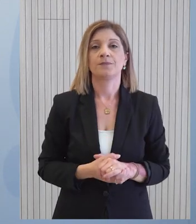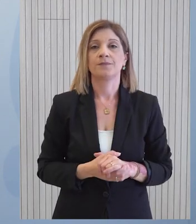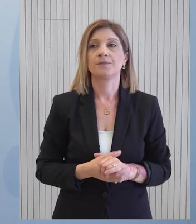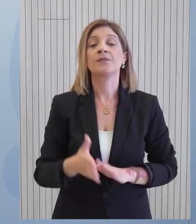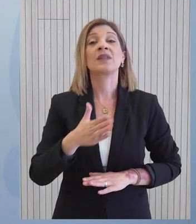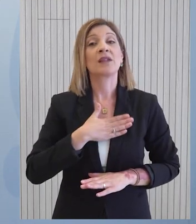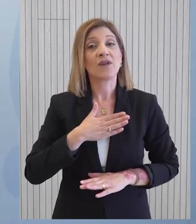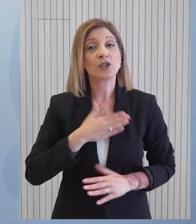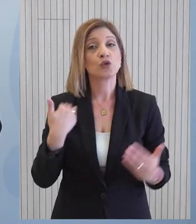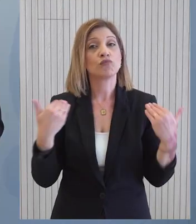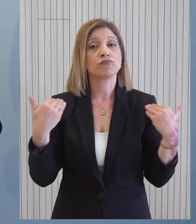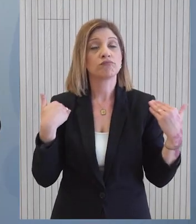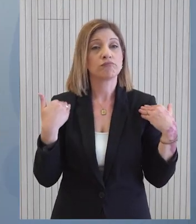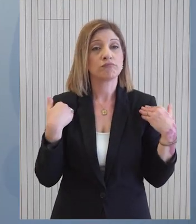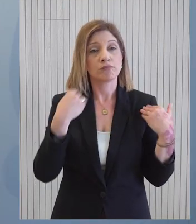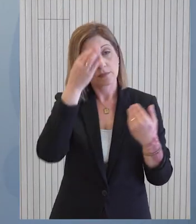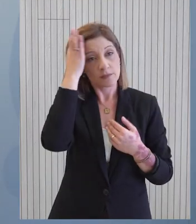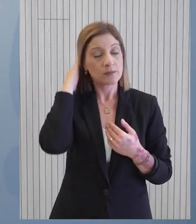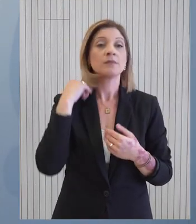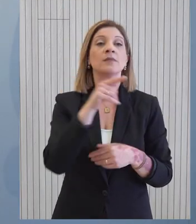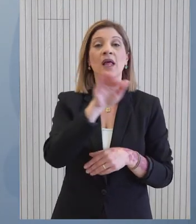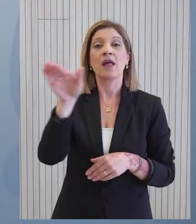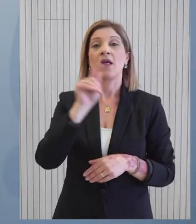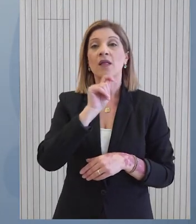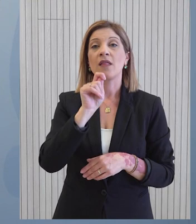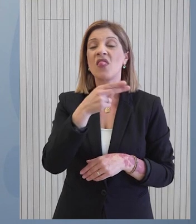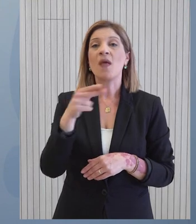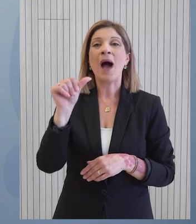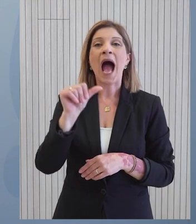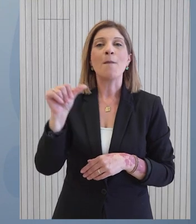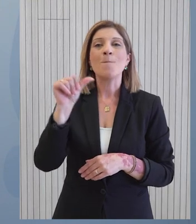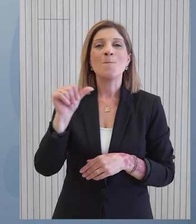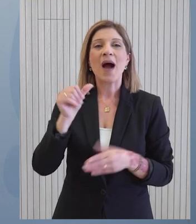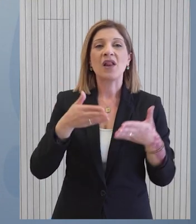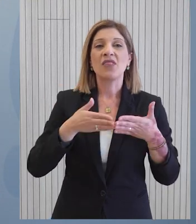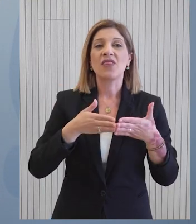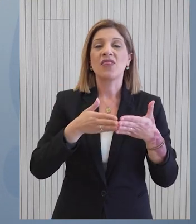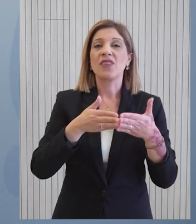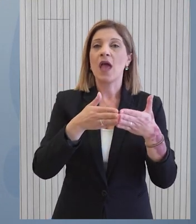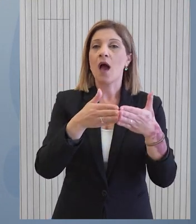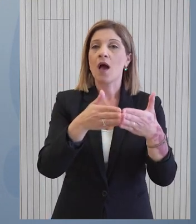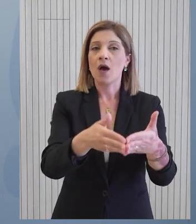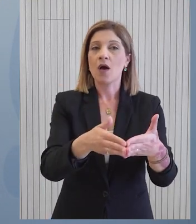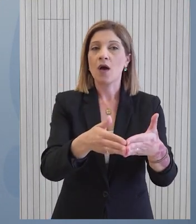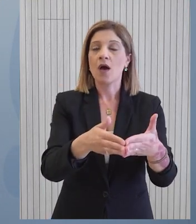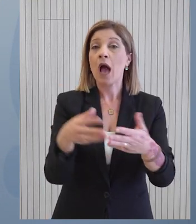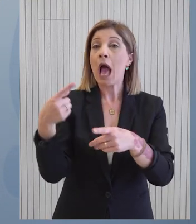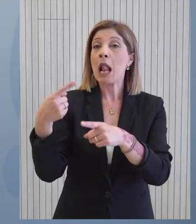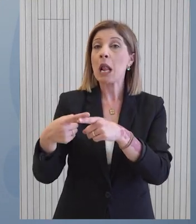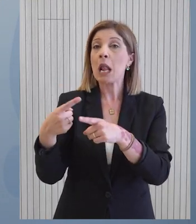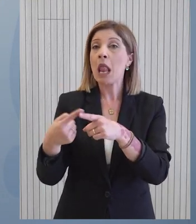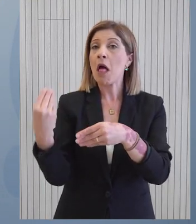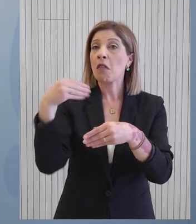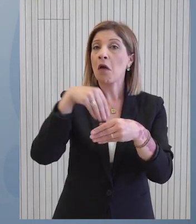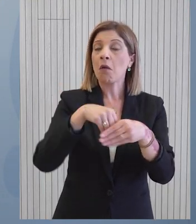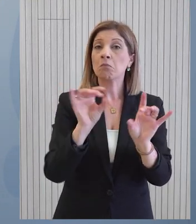Ευχαριστώ αν υπάρχουν ερωτήσεις. Κύριε Κόσμος, σε σχέση με την Μάρτια, θέλατε το πρώτο της πιέραντης για την ασουσία της Ελλάδας από